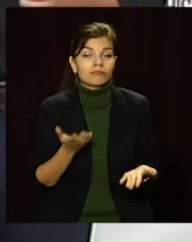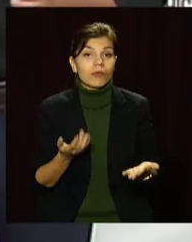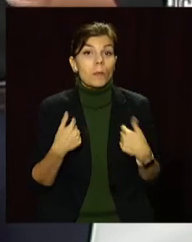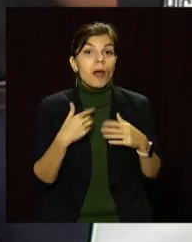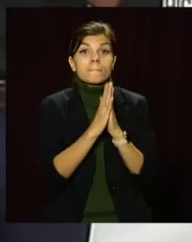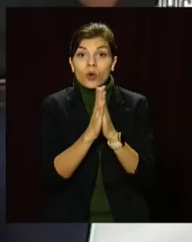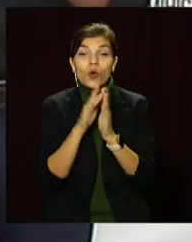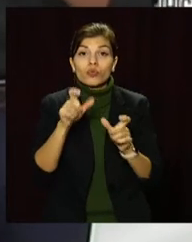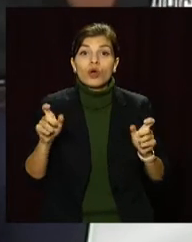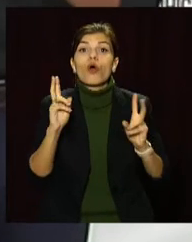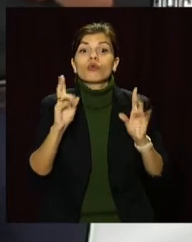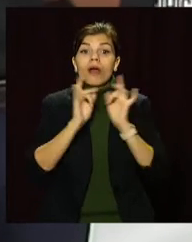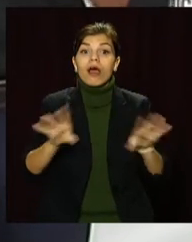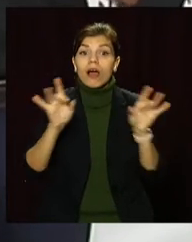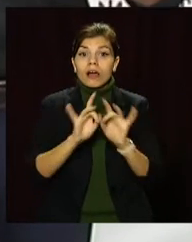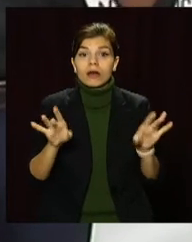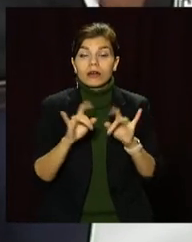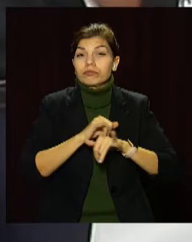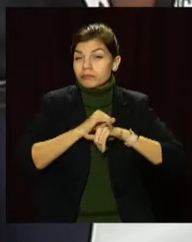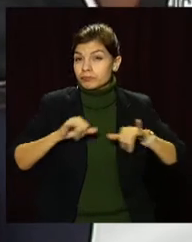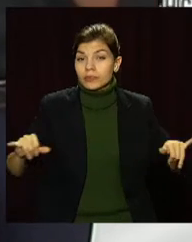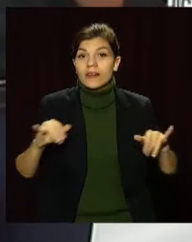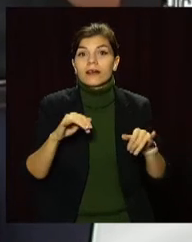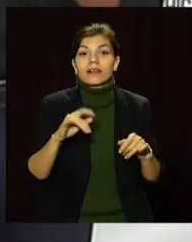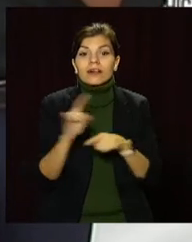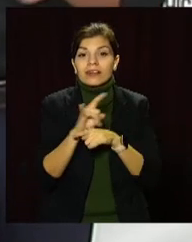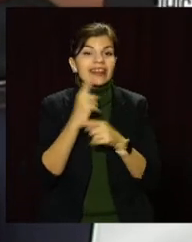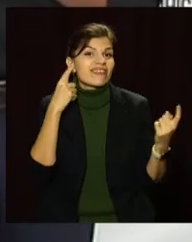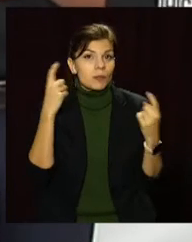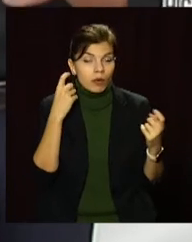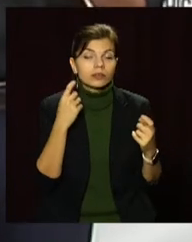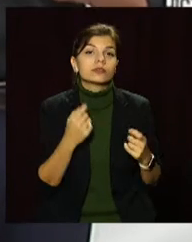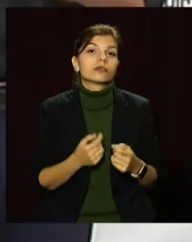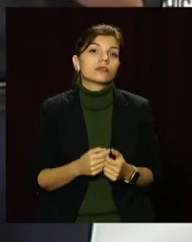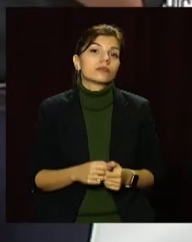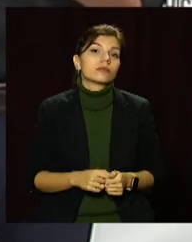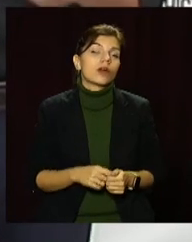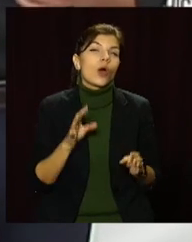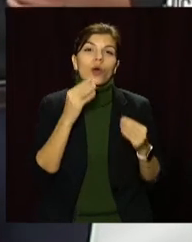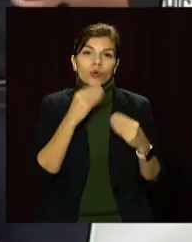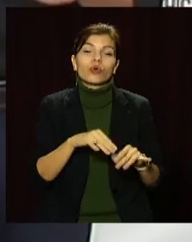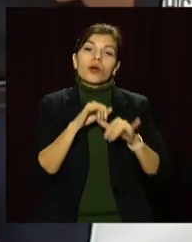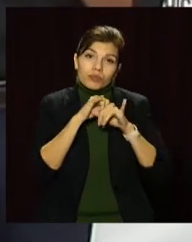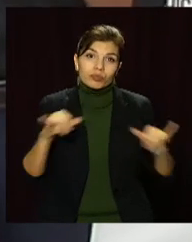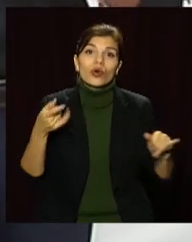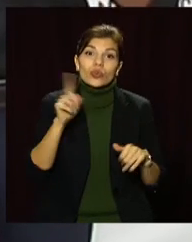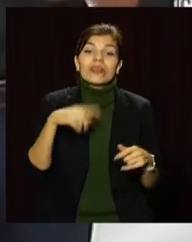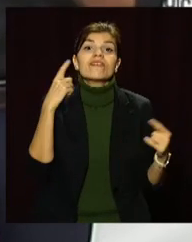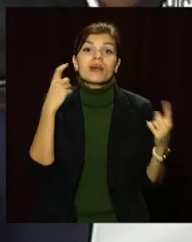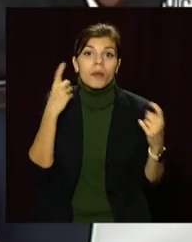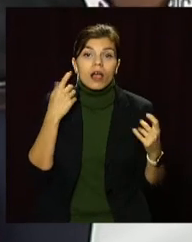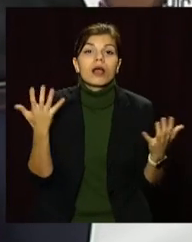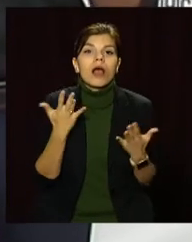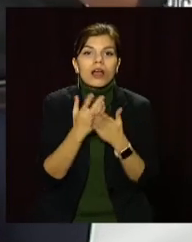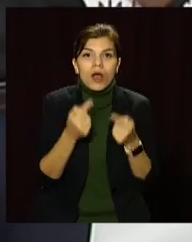прохання до людей, які розповсюджують в такий спосіб такі фейки, таку несенитницю, краще розповсюджують і ту інформацію,